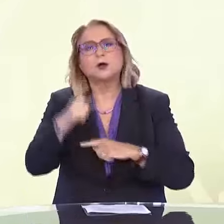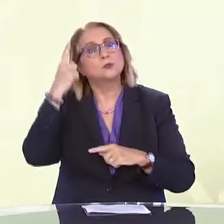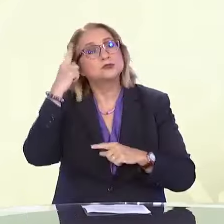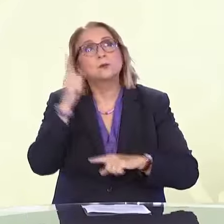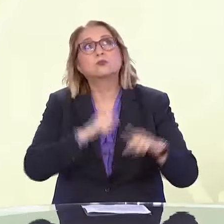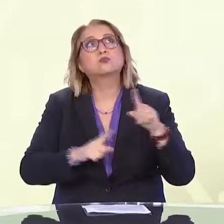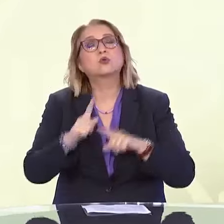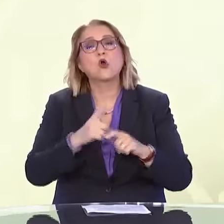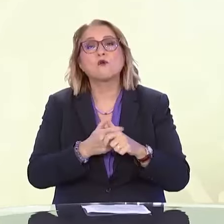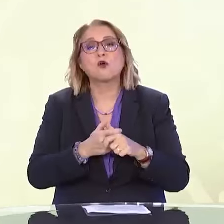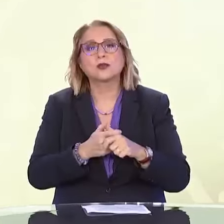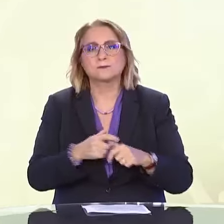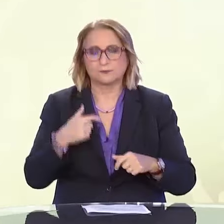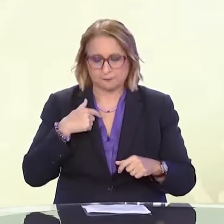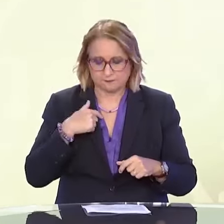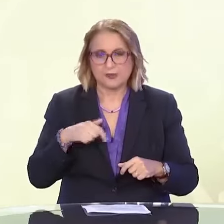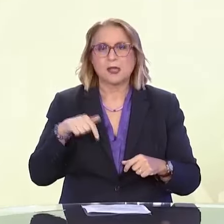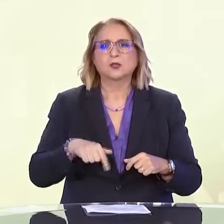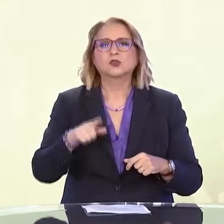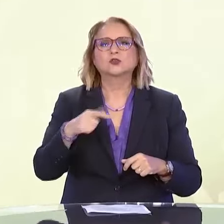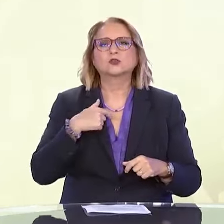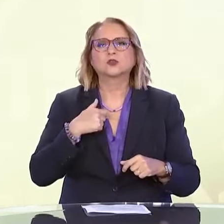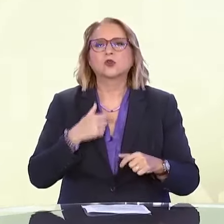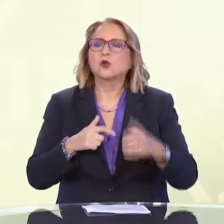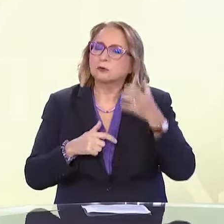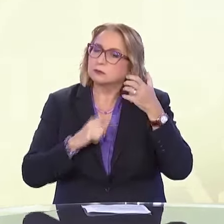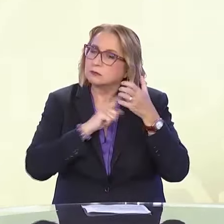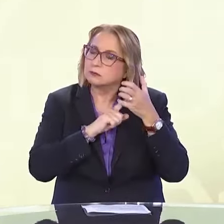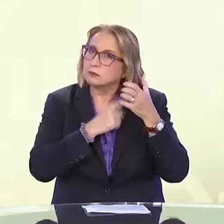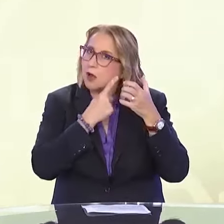Λοιπόν, τώρα γνωρίζουμε ότι το λεωφορείο που θέλουμε, το 305,